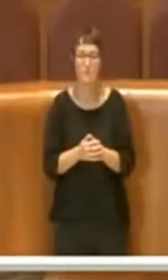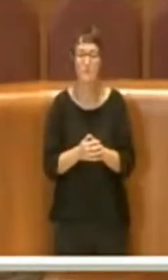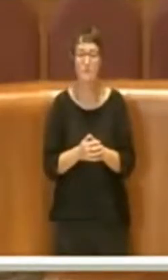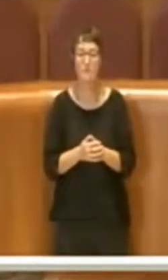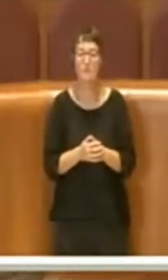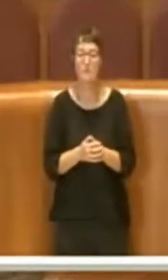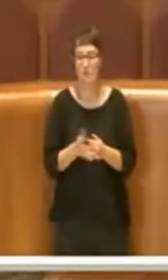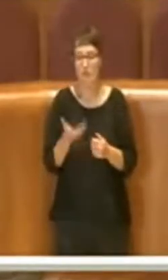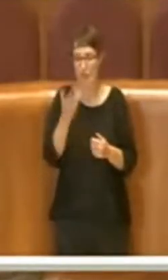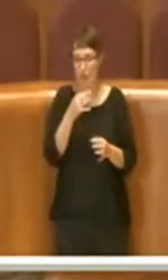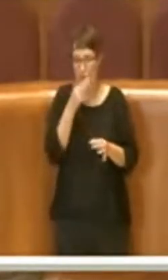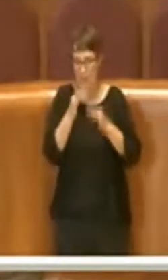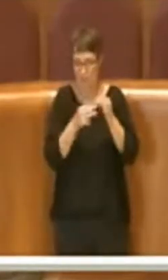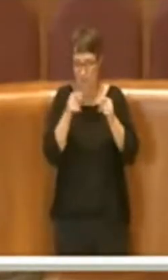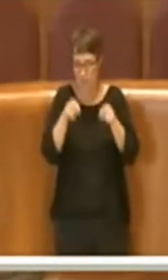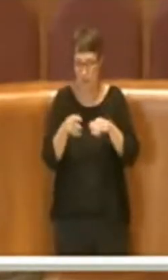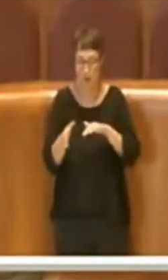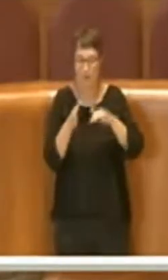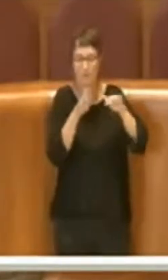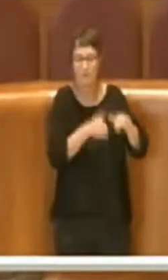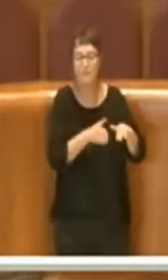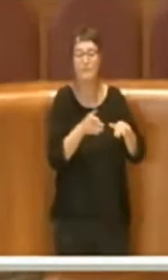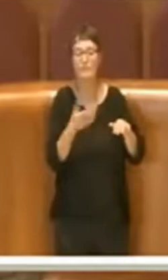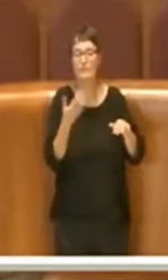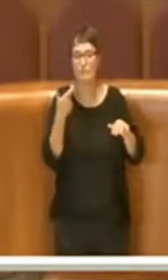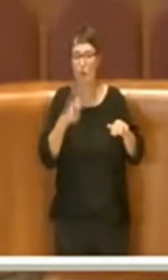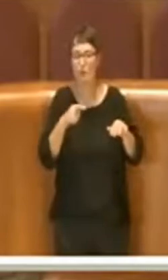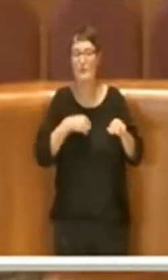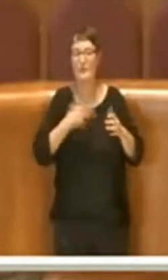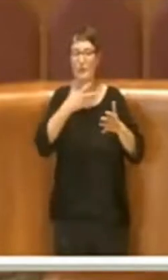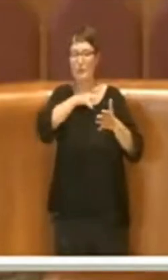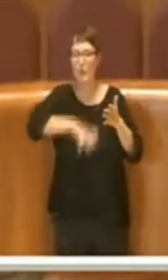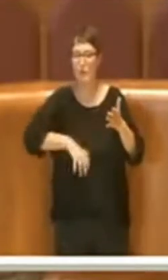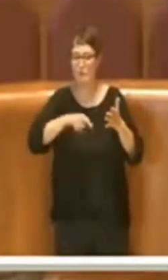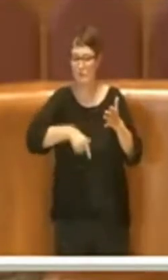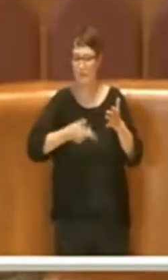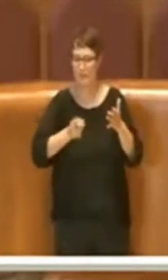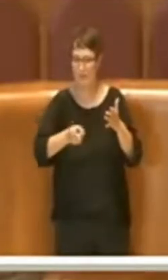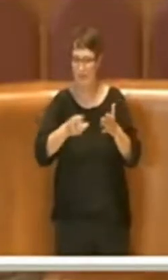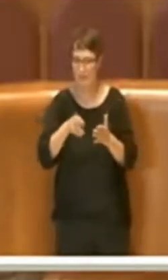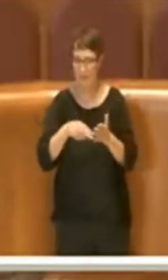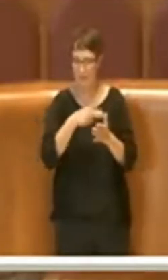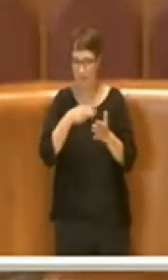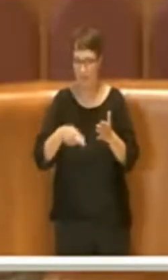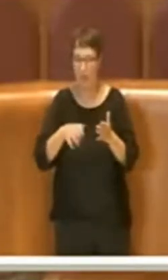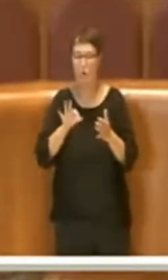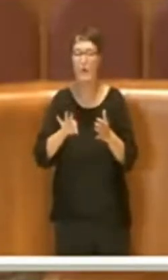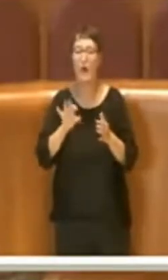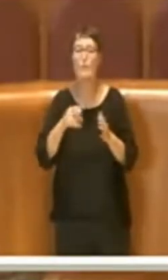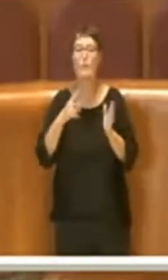a votare, il diritto di usufrutto tra Roma Capitale ed ATAC